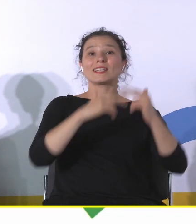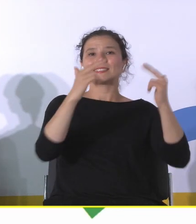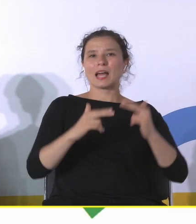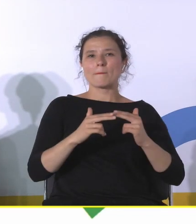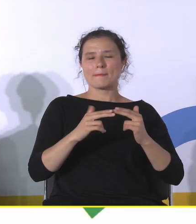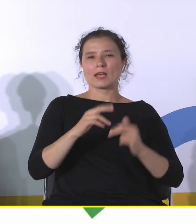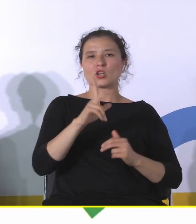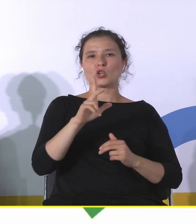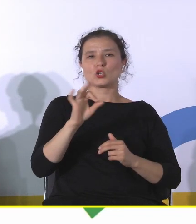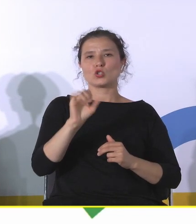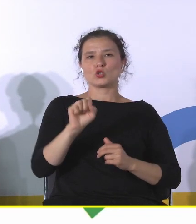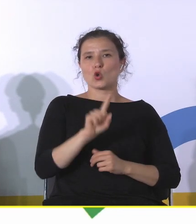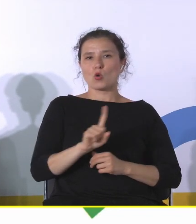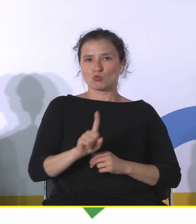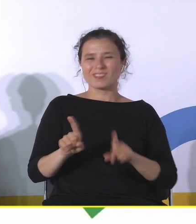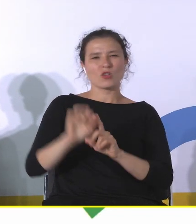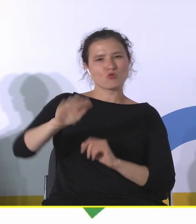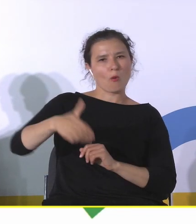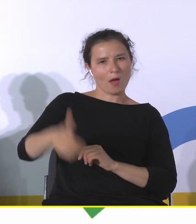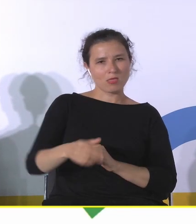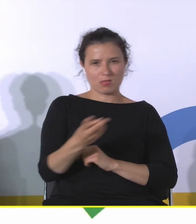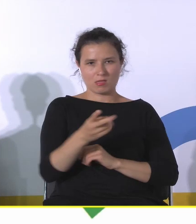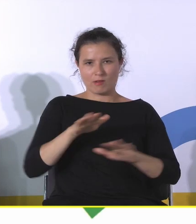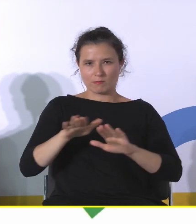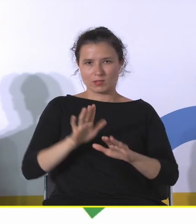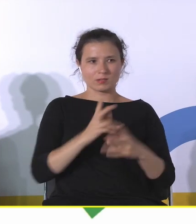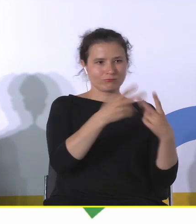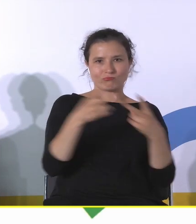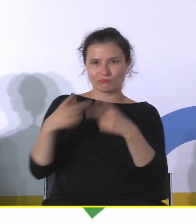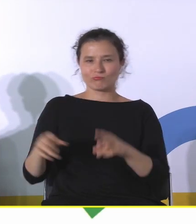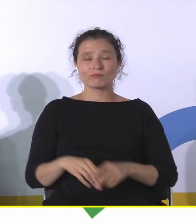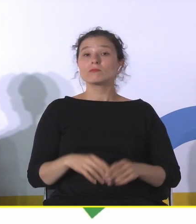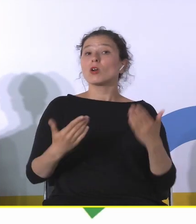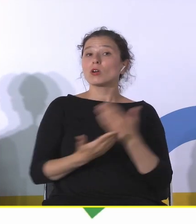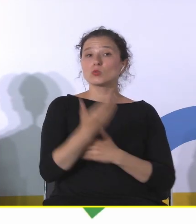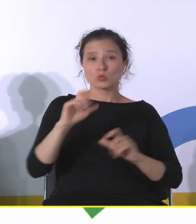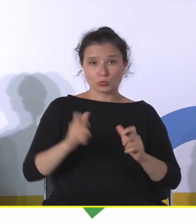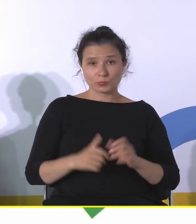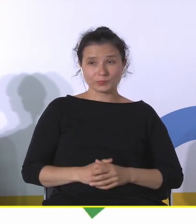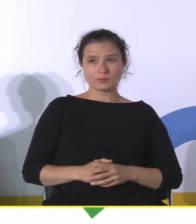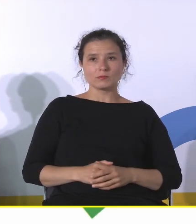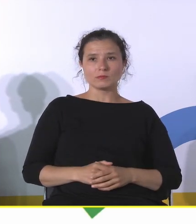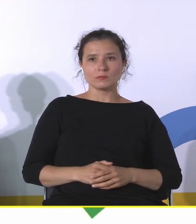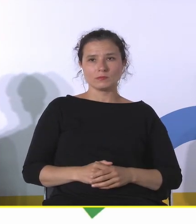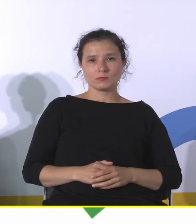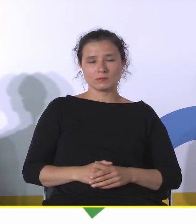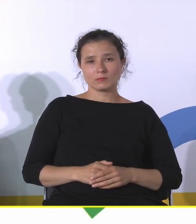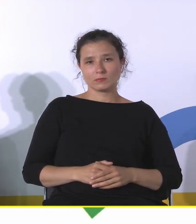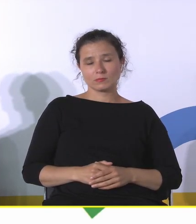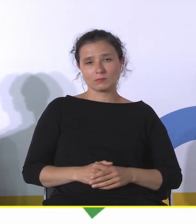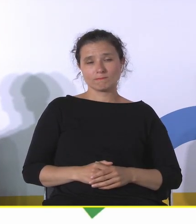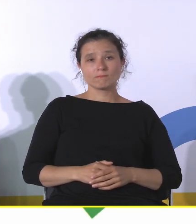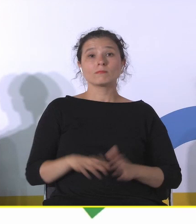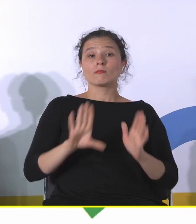tej kopalni. Te dwa miejsca żeśmy zwiedzali. I cóż się okazuje? Otóż miejscowość,